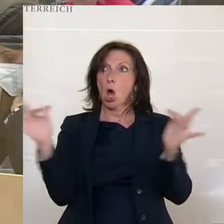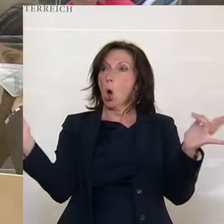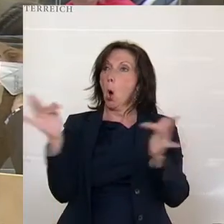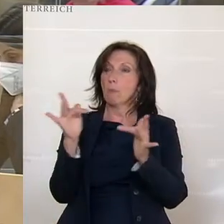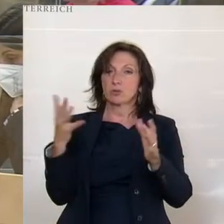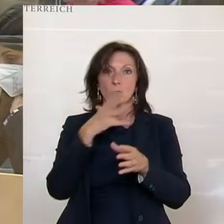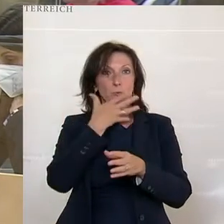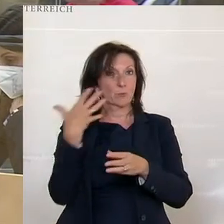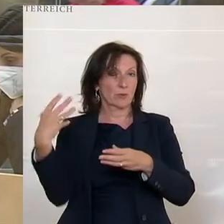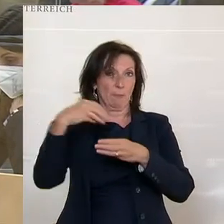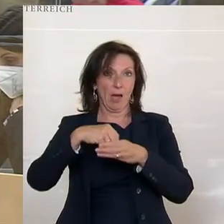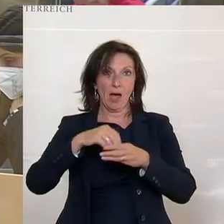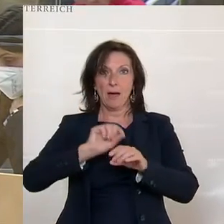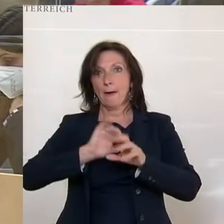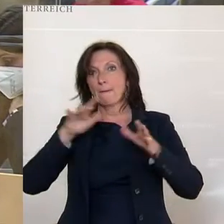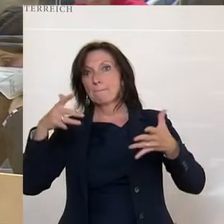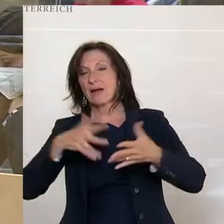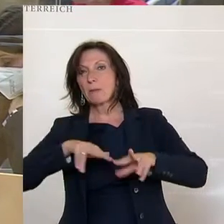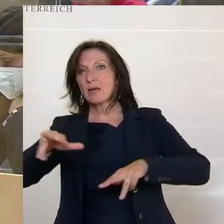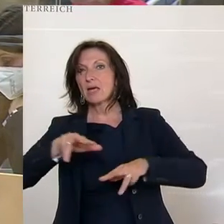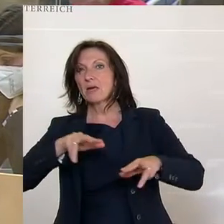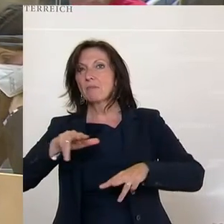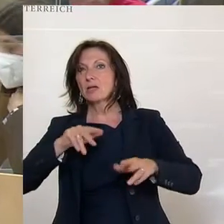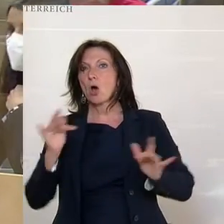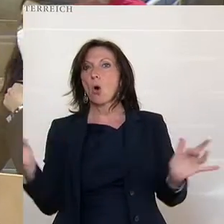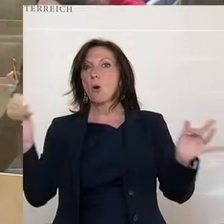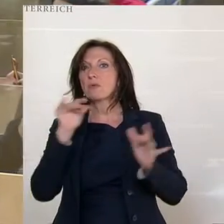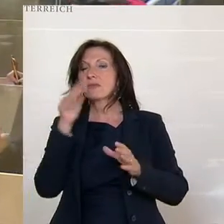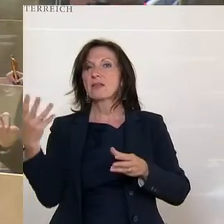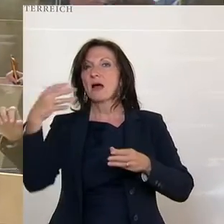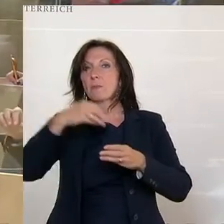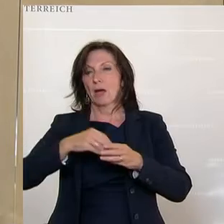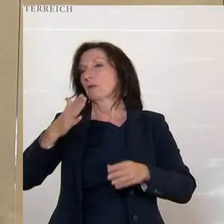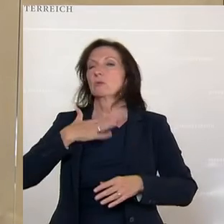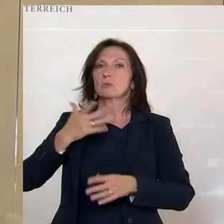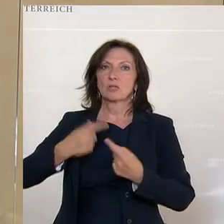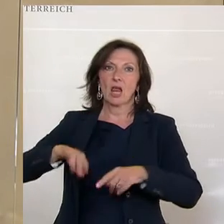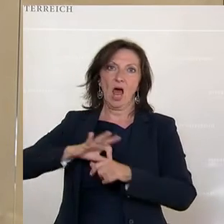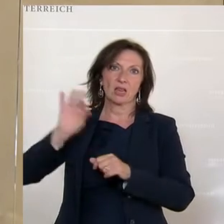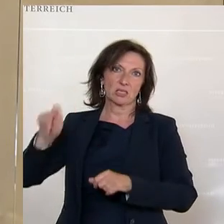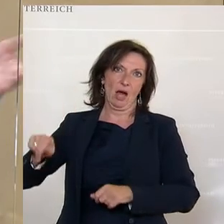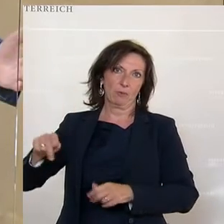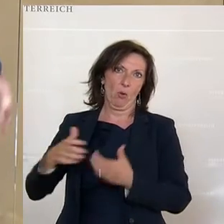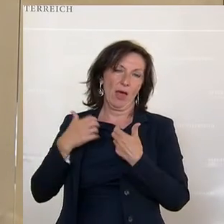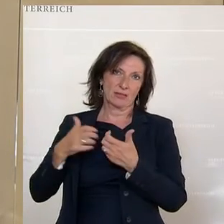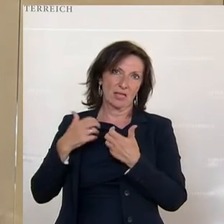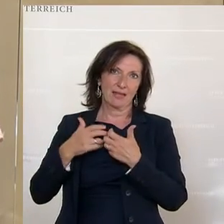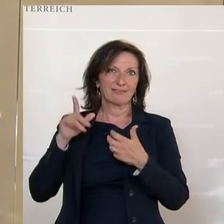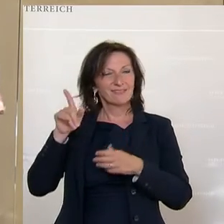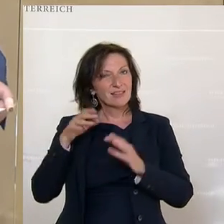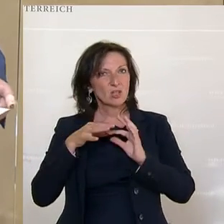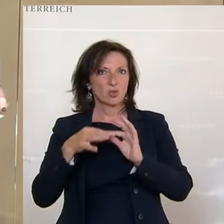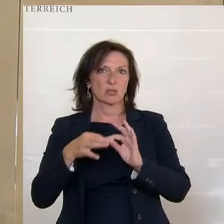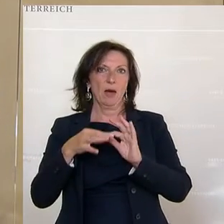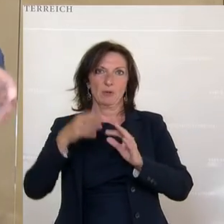Wien beim Pandemie-Management. Das sage ich nicht, sagt unser Landtagsabgeordneter Georg Brack. In diesem Zusammenhang möchte ich enden